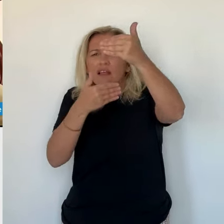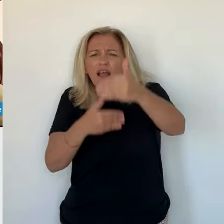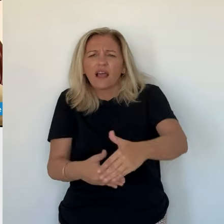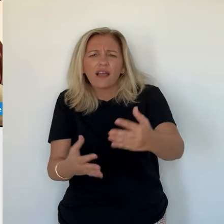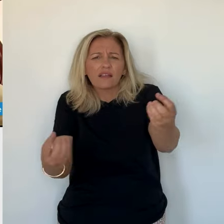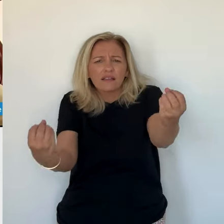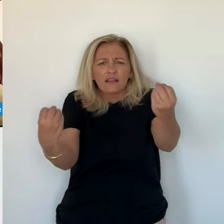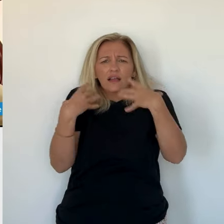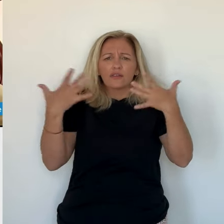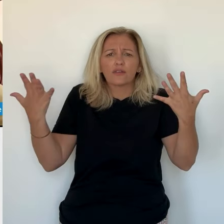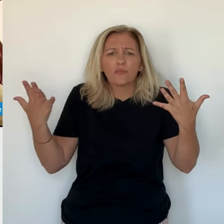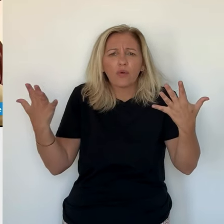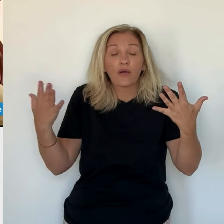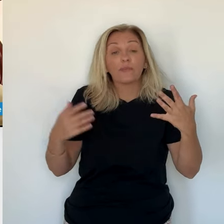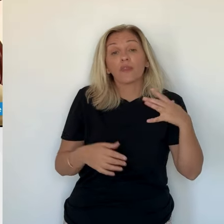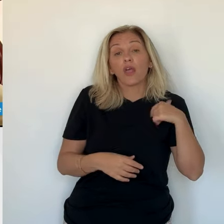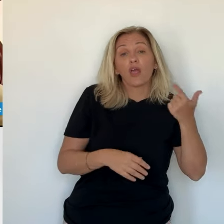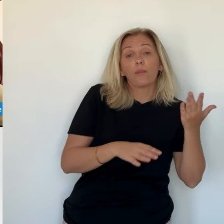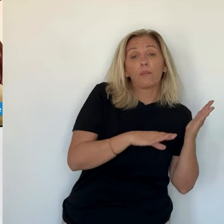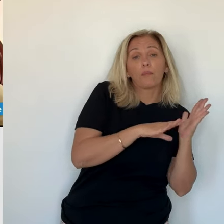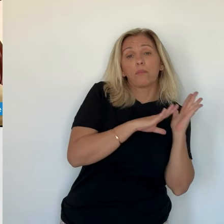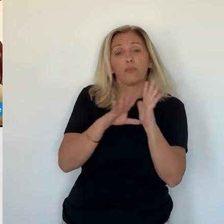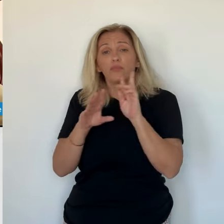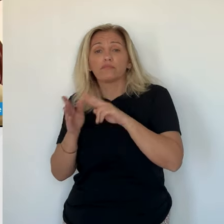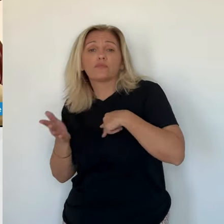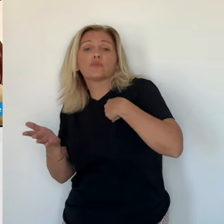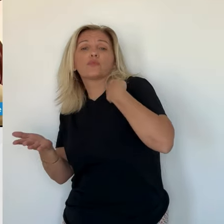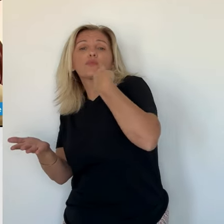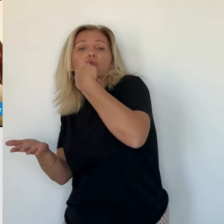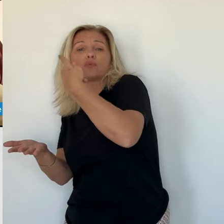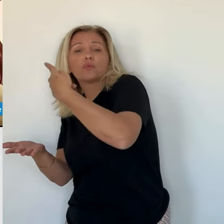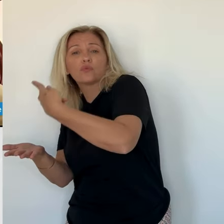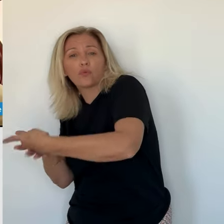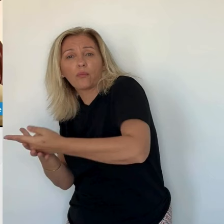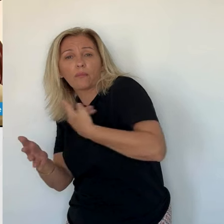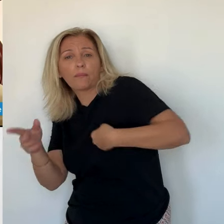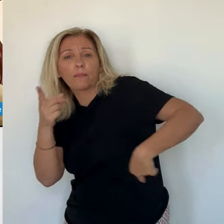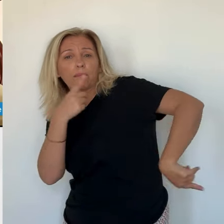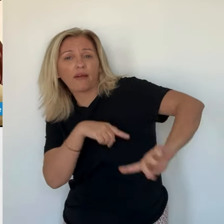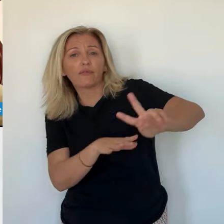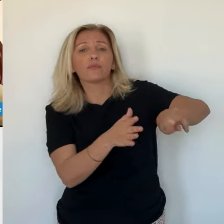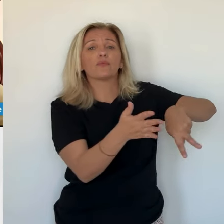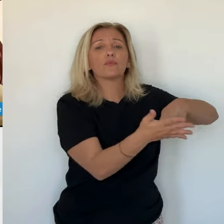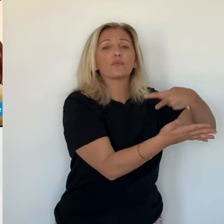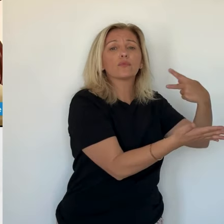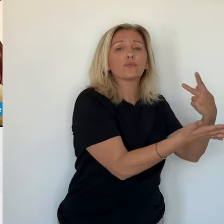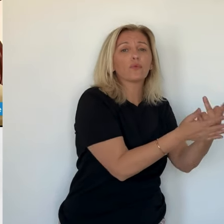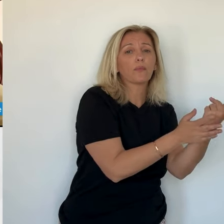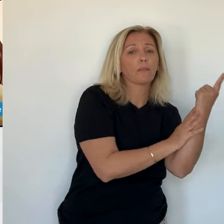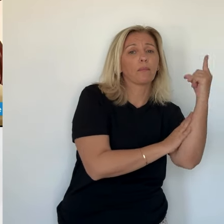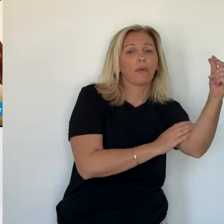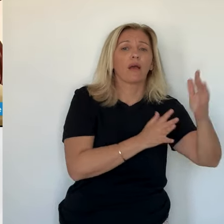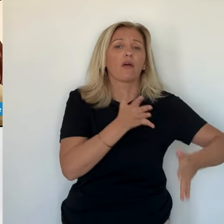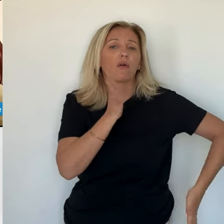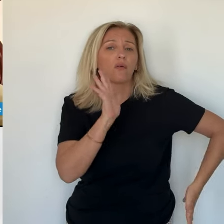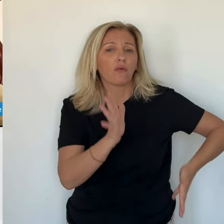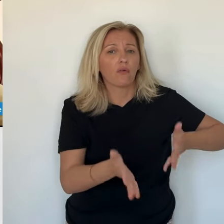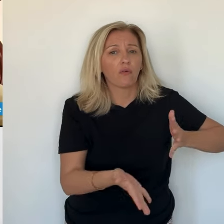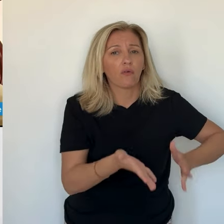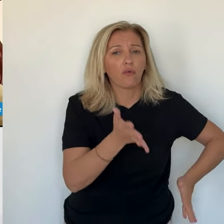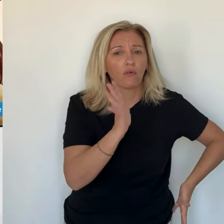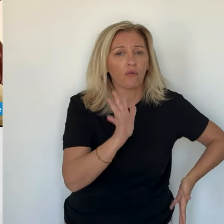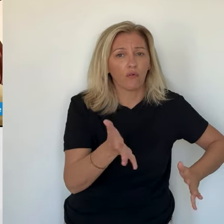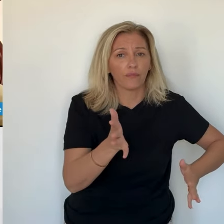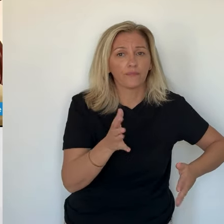hurle très fort en disant « arrêtez, lâchez-moi ». Il y en un qui me fait tomber à terre, je fais une balayette, je me